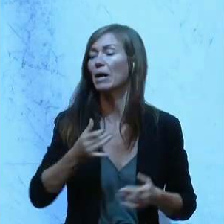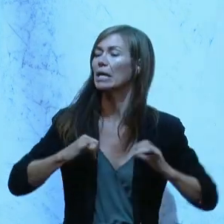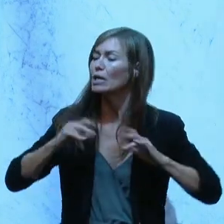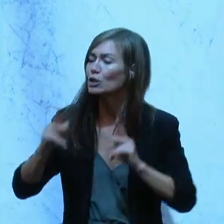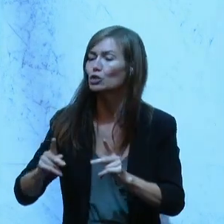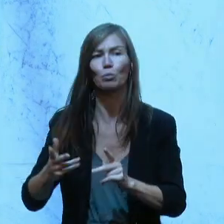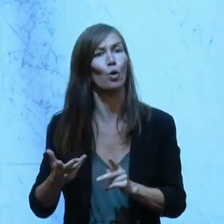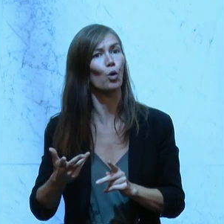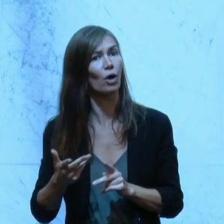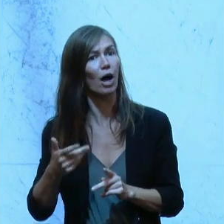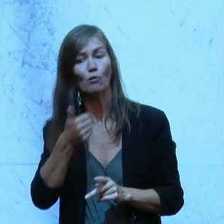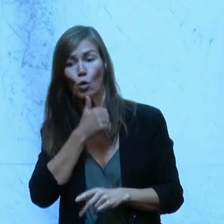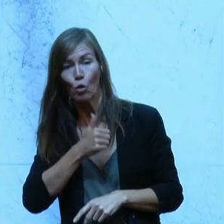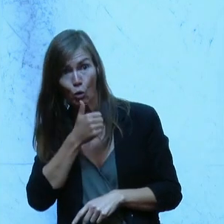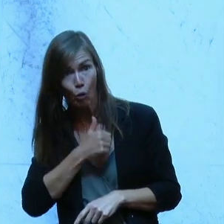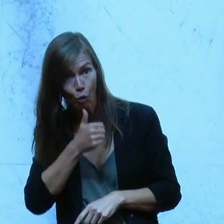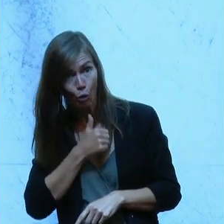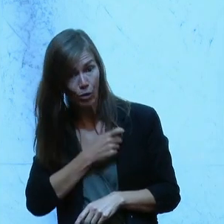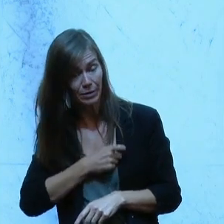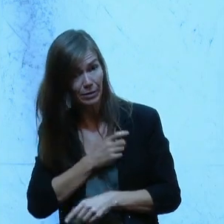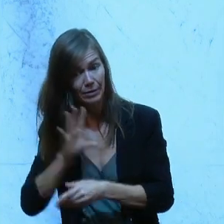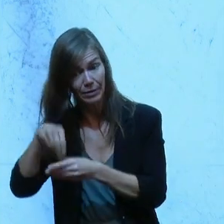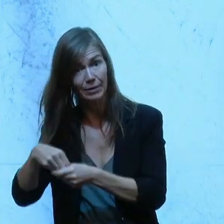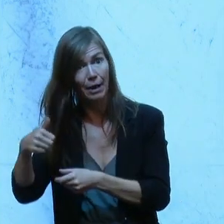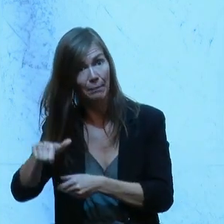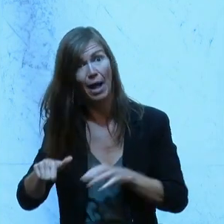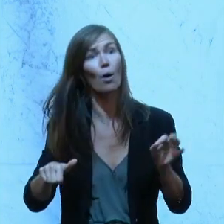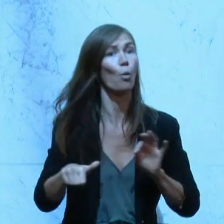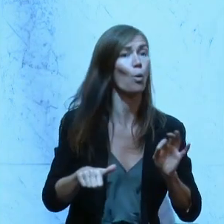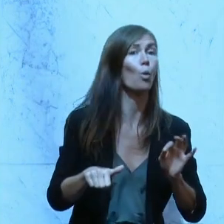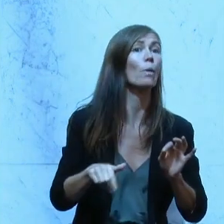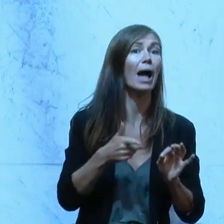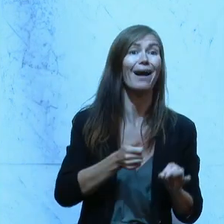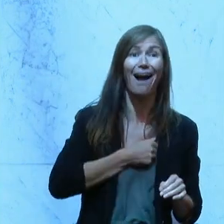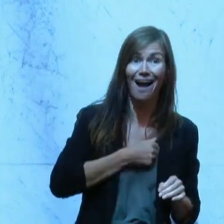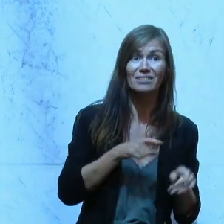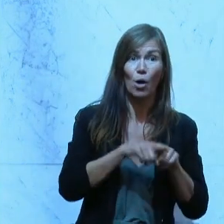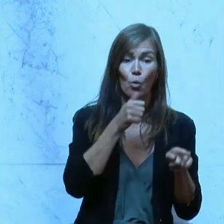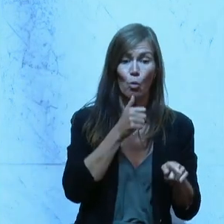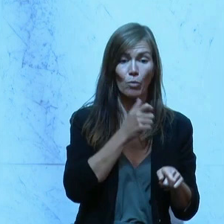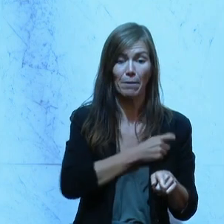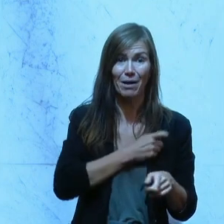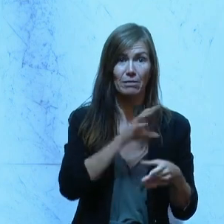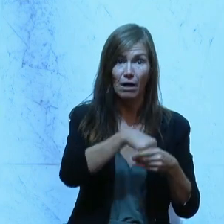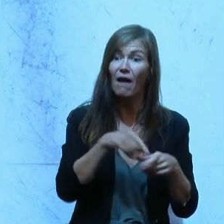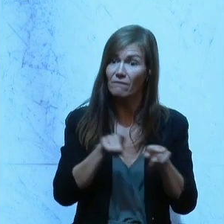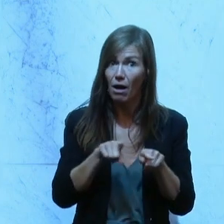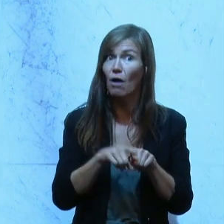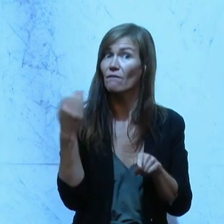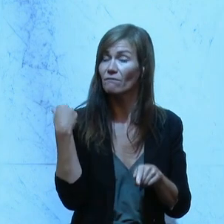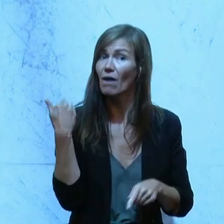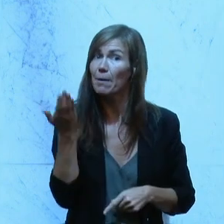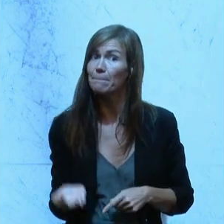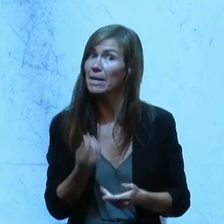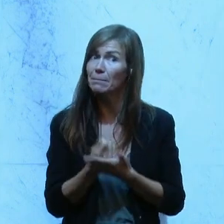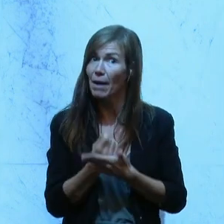und im grünmitregierten Graz war es möglich, eine Mietpreisbremse einzuführen. Wieso geht das in Innsbruck und in Graz, aber im rotregierten Wien geht das nicht? Wir erzählen Sie, wir